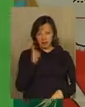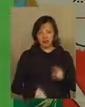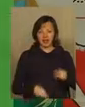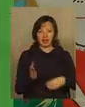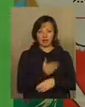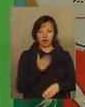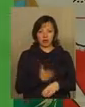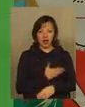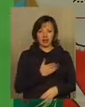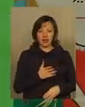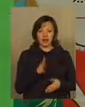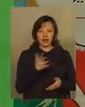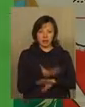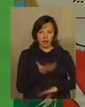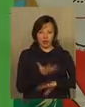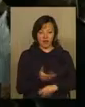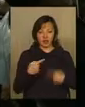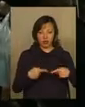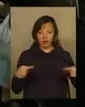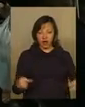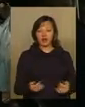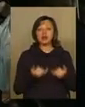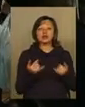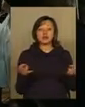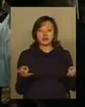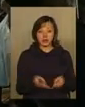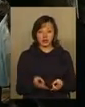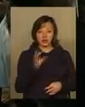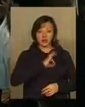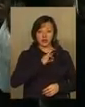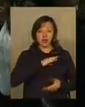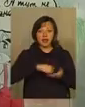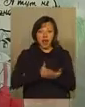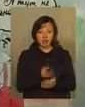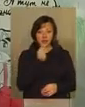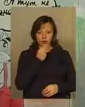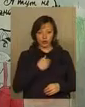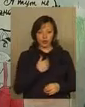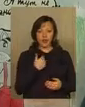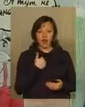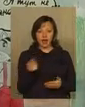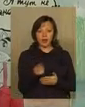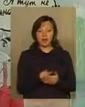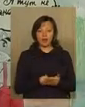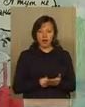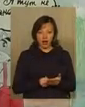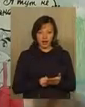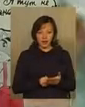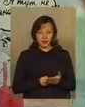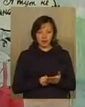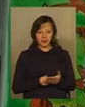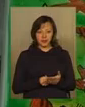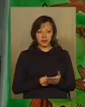недоброякісні товари, а заодно пояснювали, для чого ж потрібно вживати якісні продукти. Я намалювала,